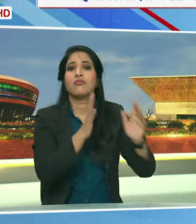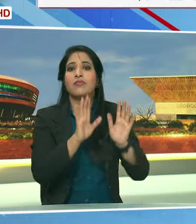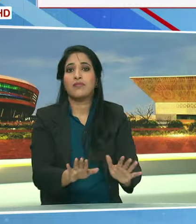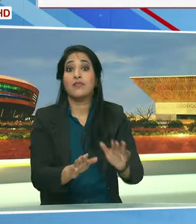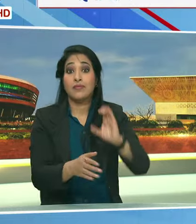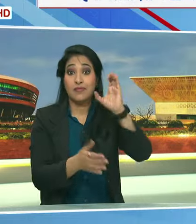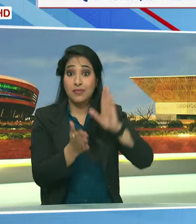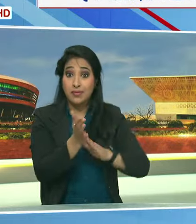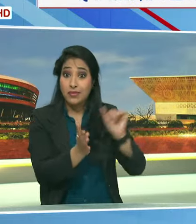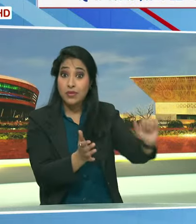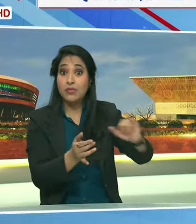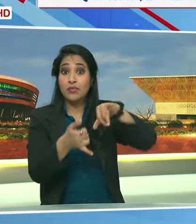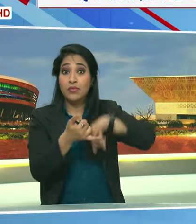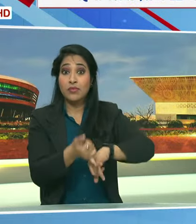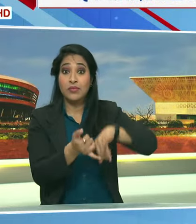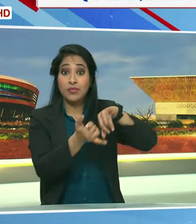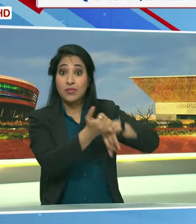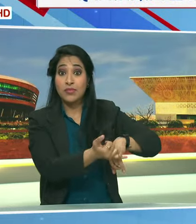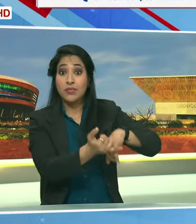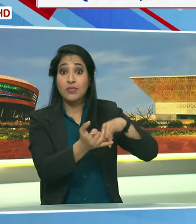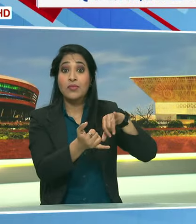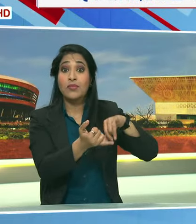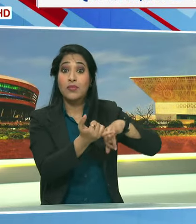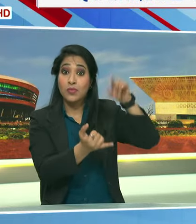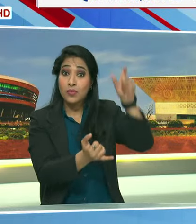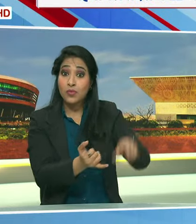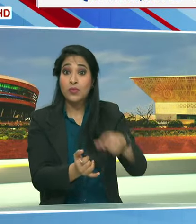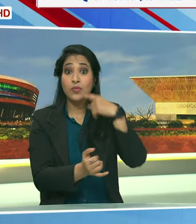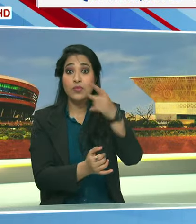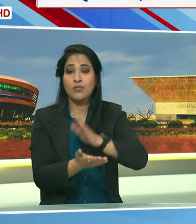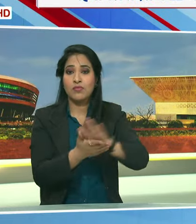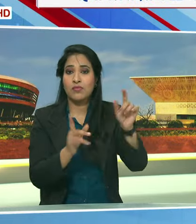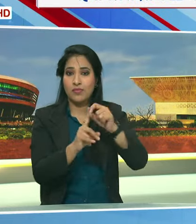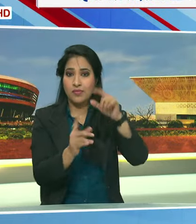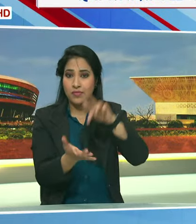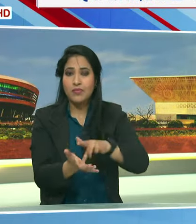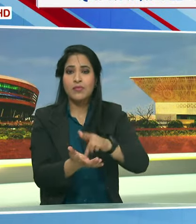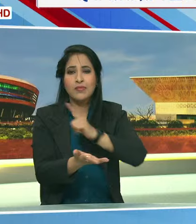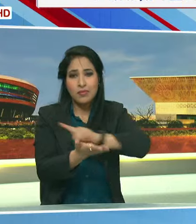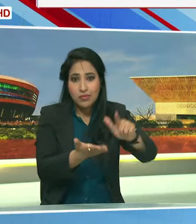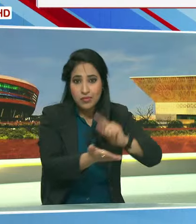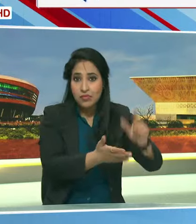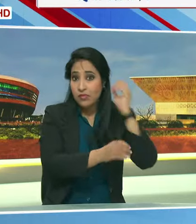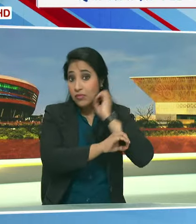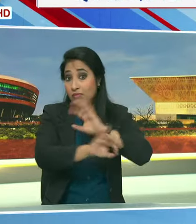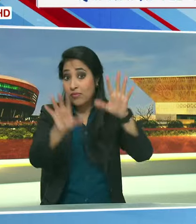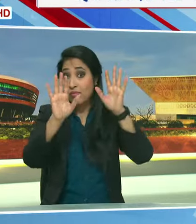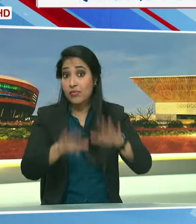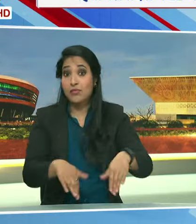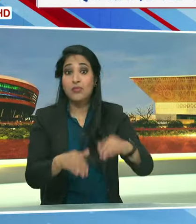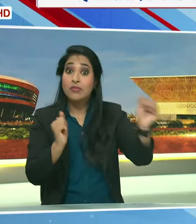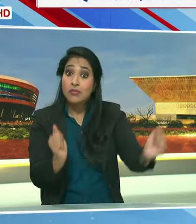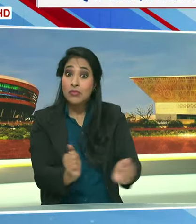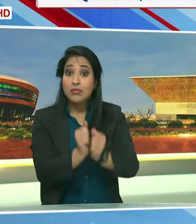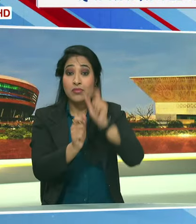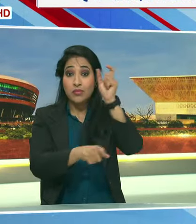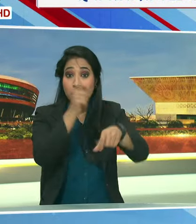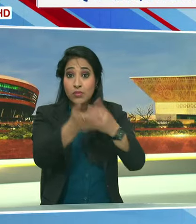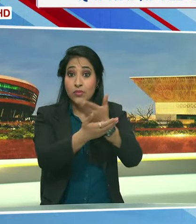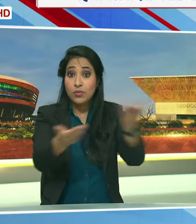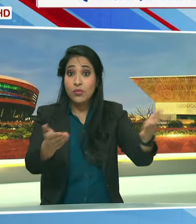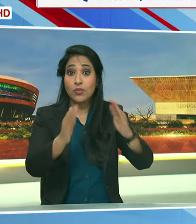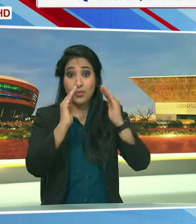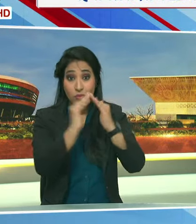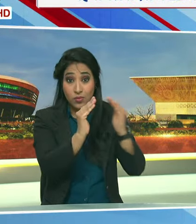मुख्यमंत्री सुक्विंदर सिहसुखु ने हिमाचल में अवकाश की घोशना की है साथ ही सभी लोगों